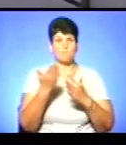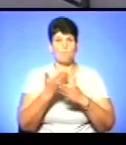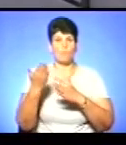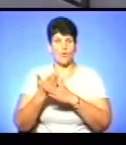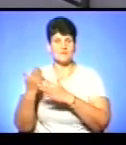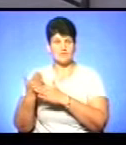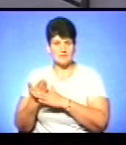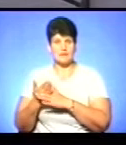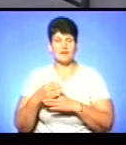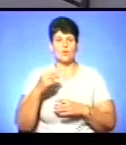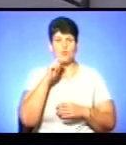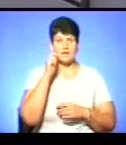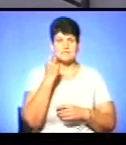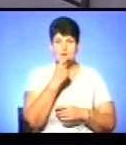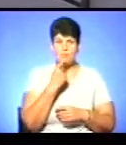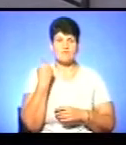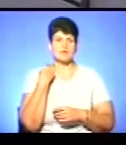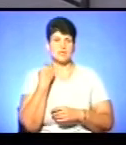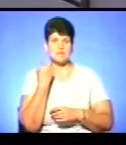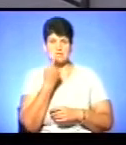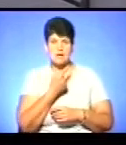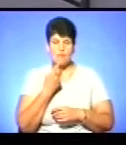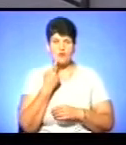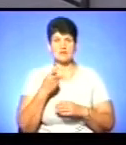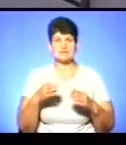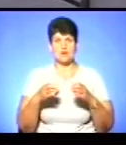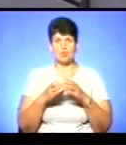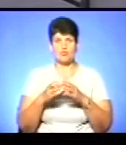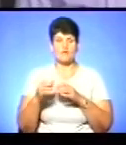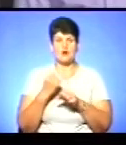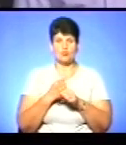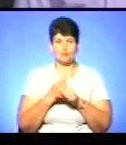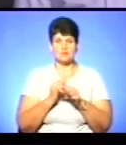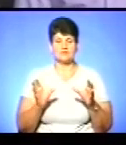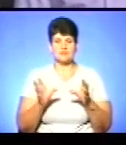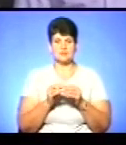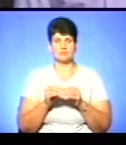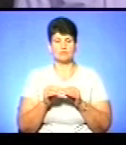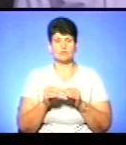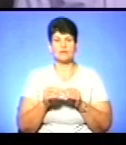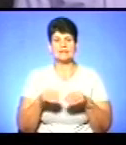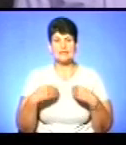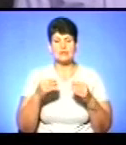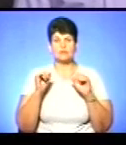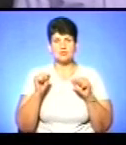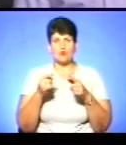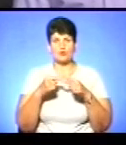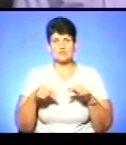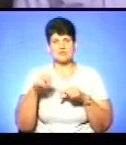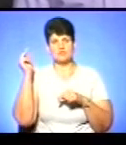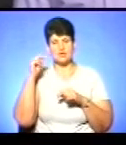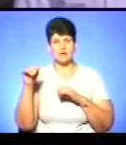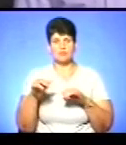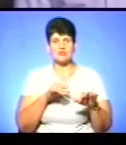українська мова, англійська мова. Ось, і от така групова робота, взаємодія в групах, вона дає вчителю можливість організувати навчальний